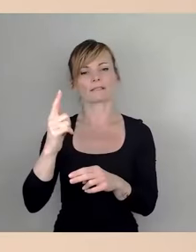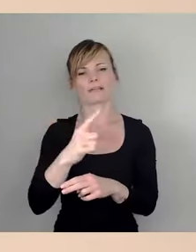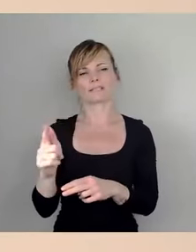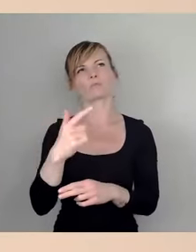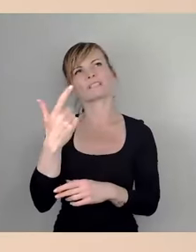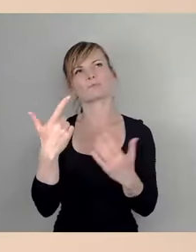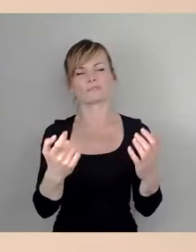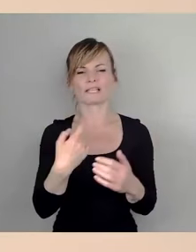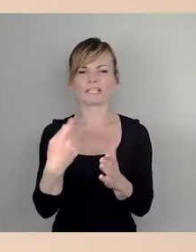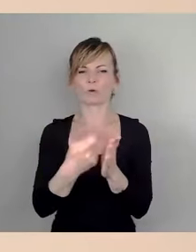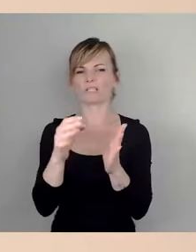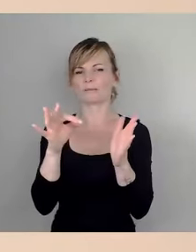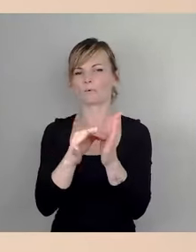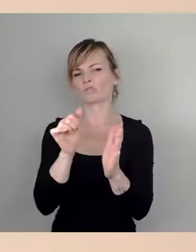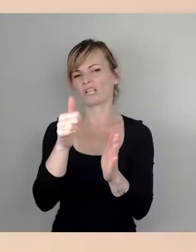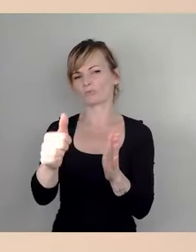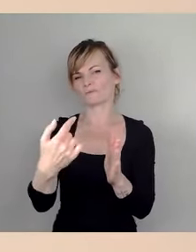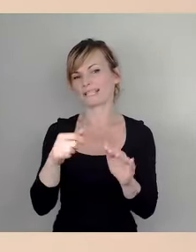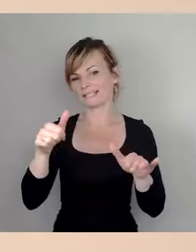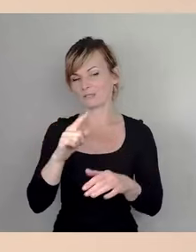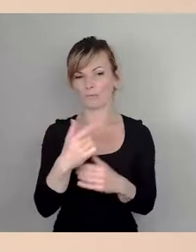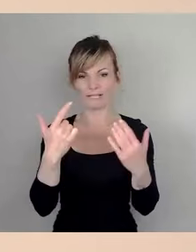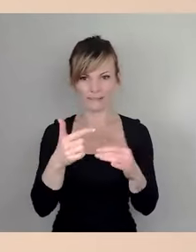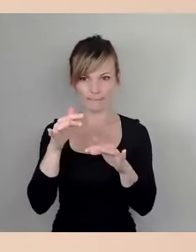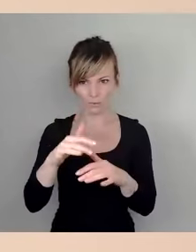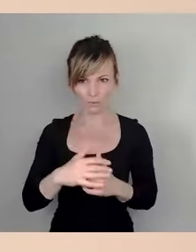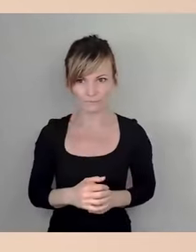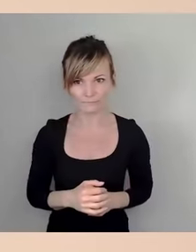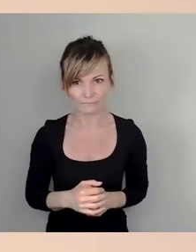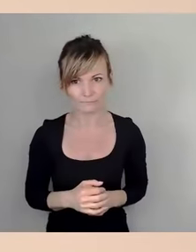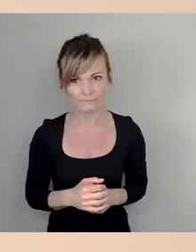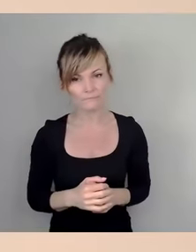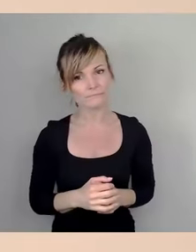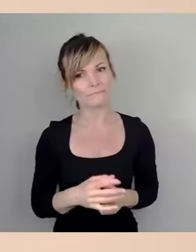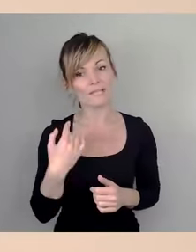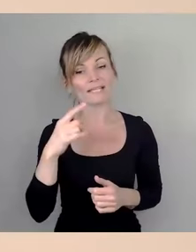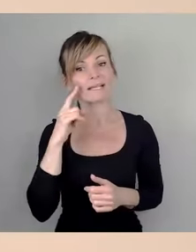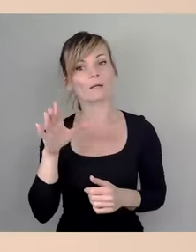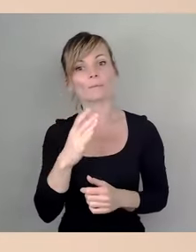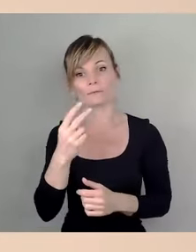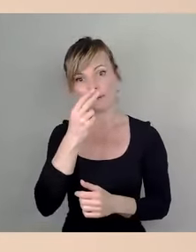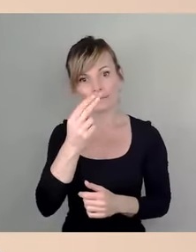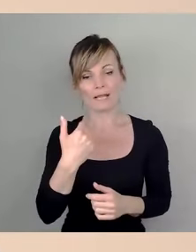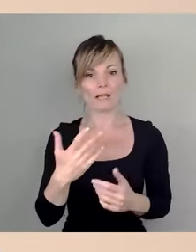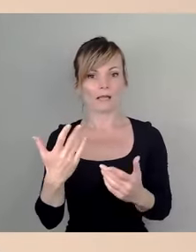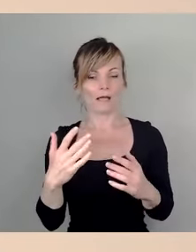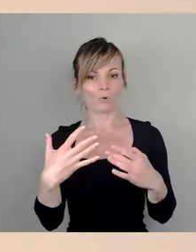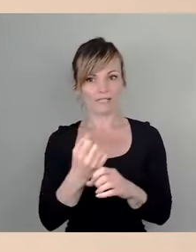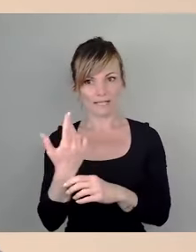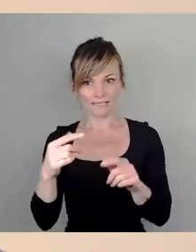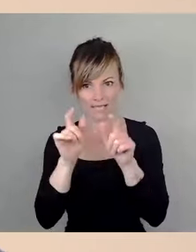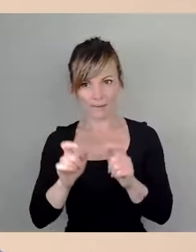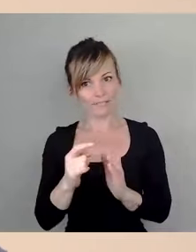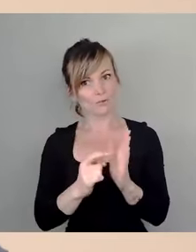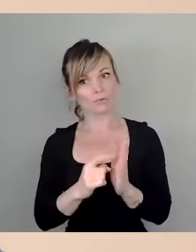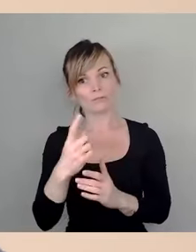16,7 Millionen. Und das wird, denke ich, mit Blick auf die Haushaltsrahmenbedingungen eine Herausforderung